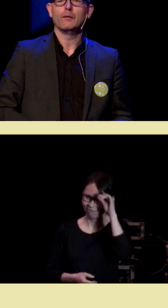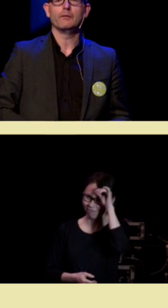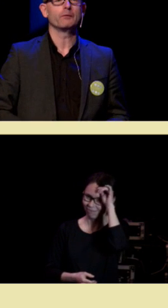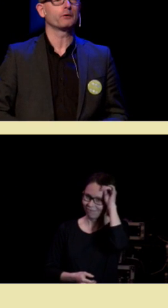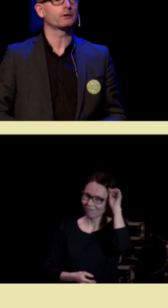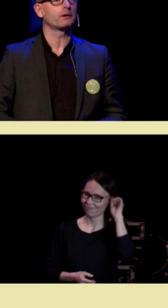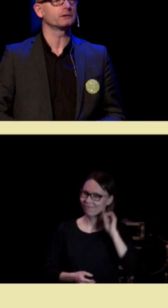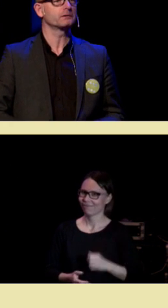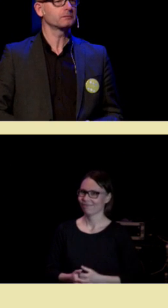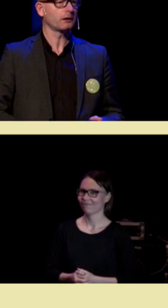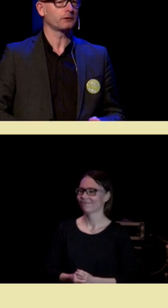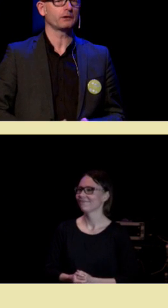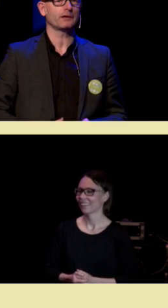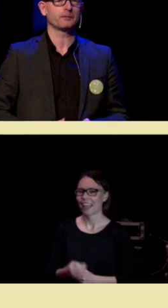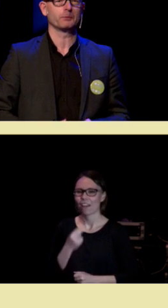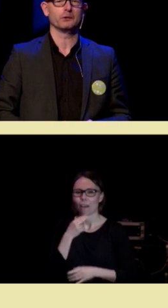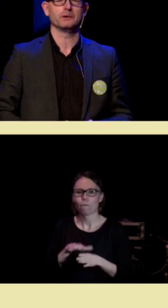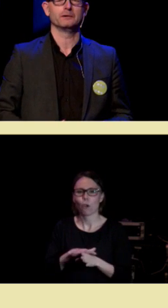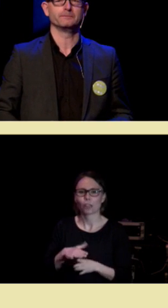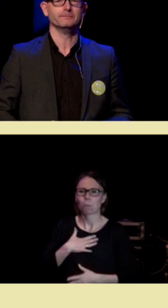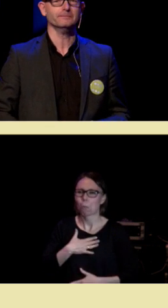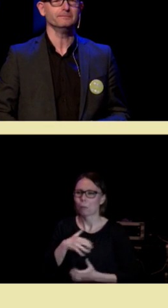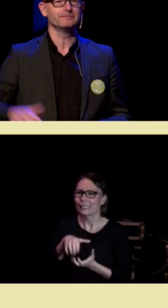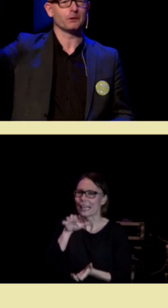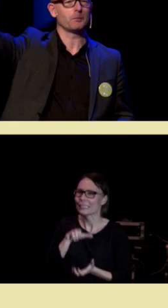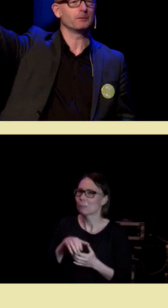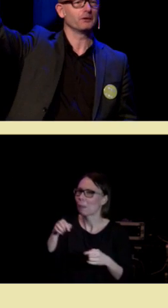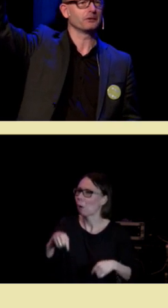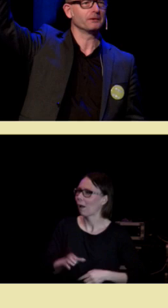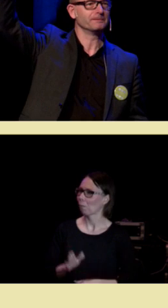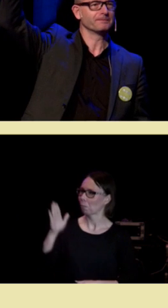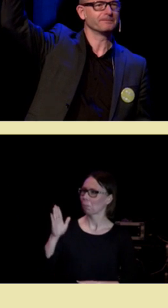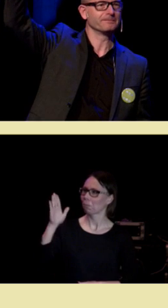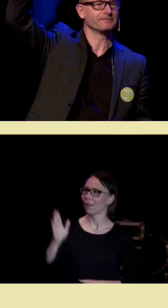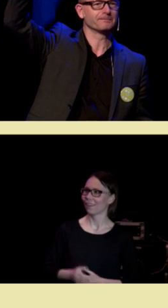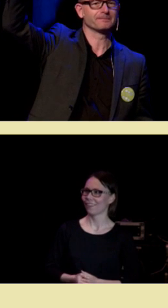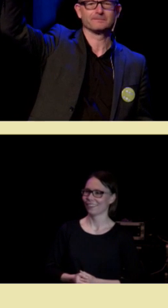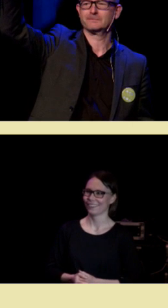hvem følte trangt å jespe nå? Opp med en hånd.